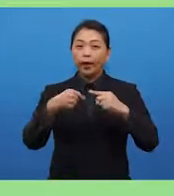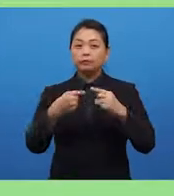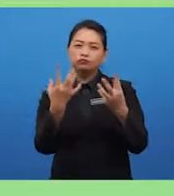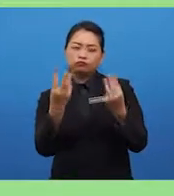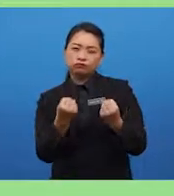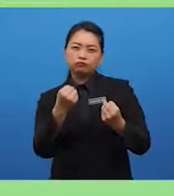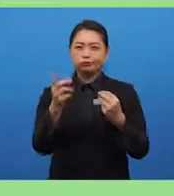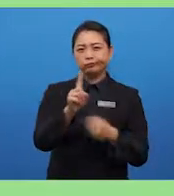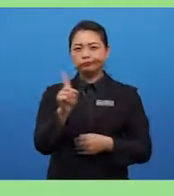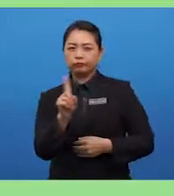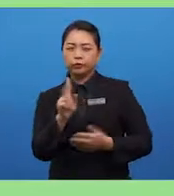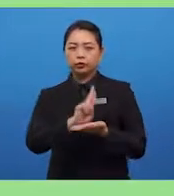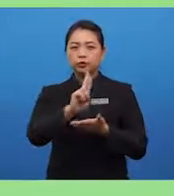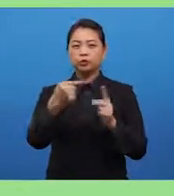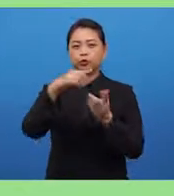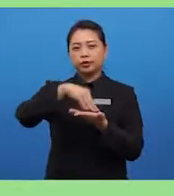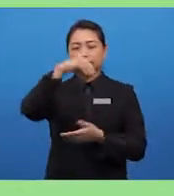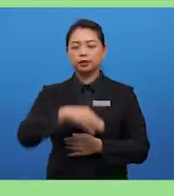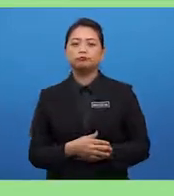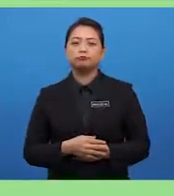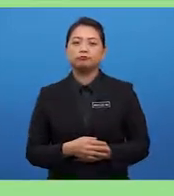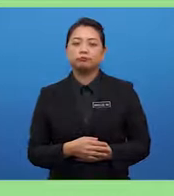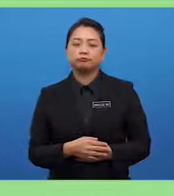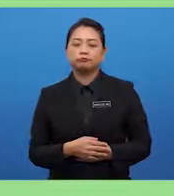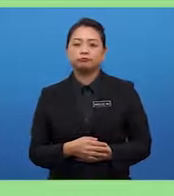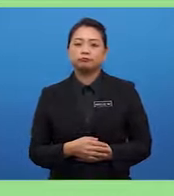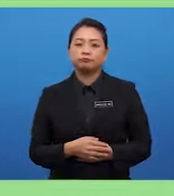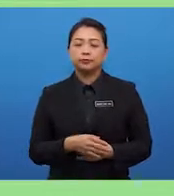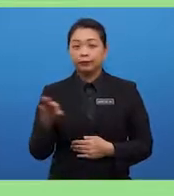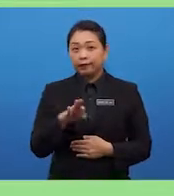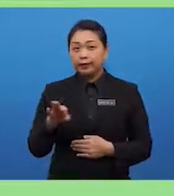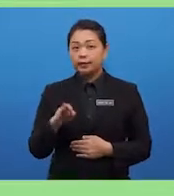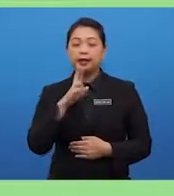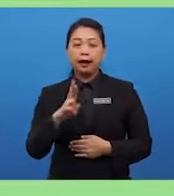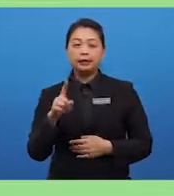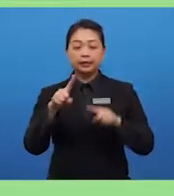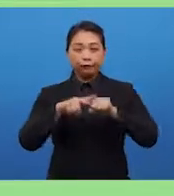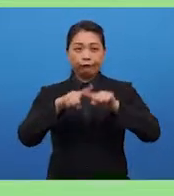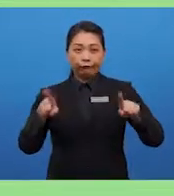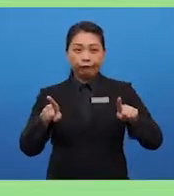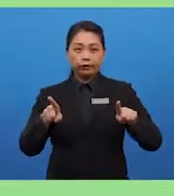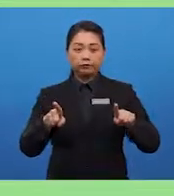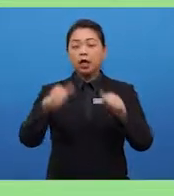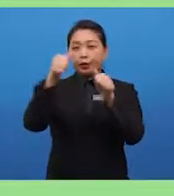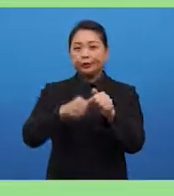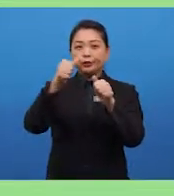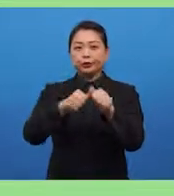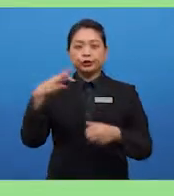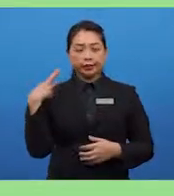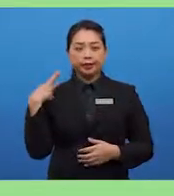a university to study. Now, the factors are different for each candidate.